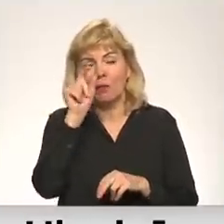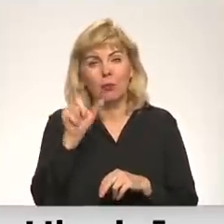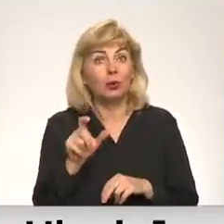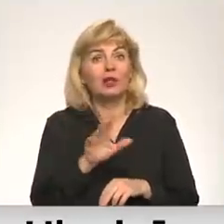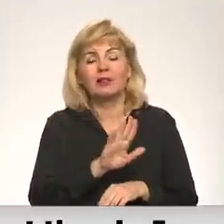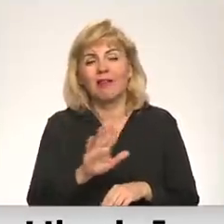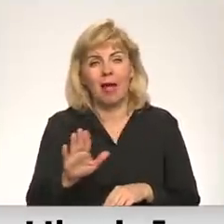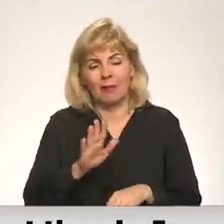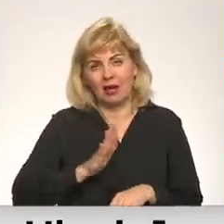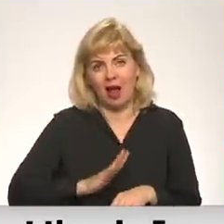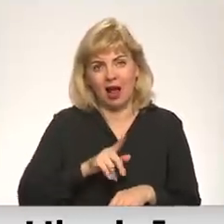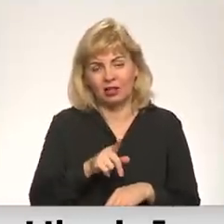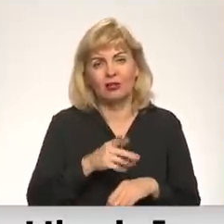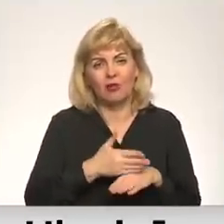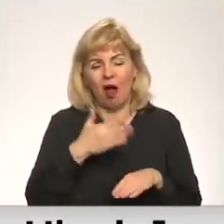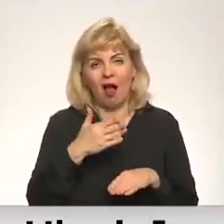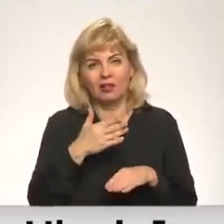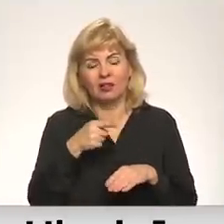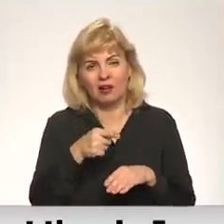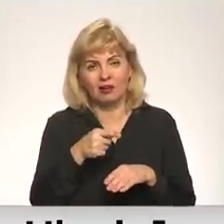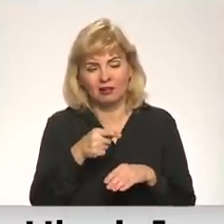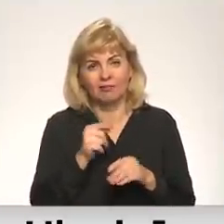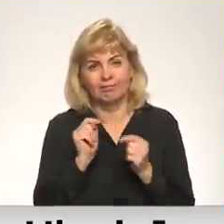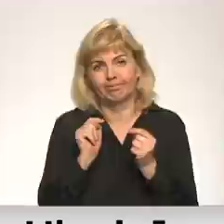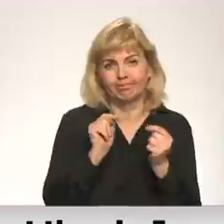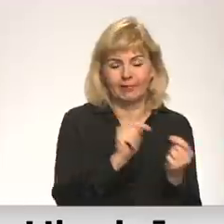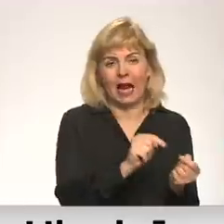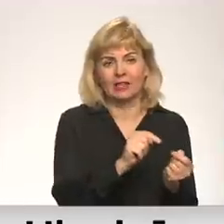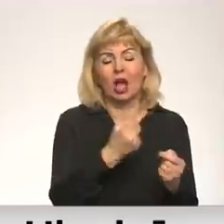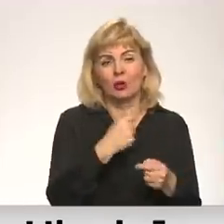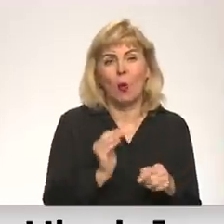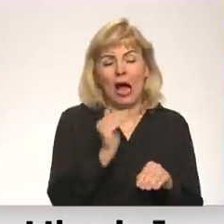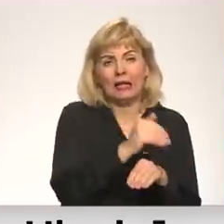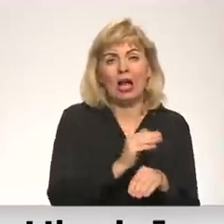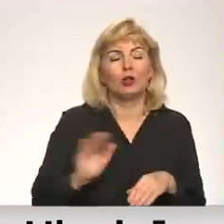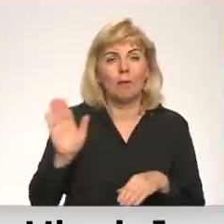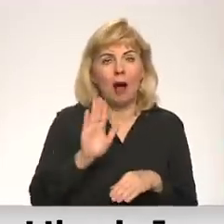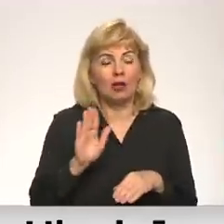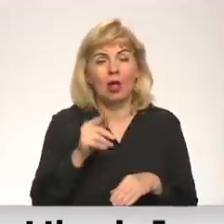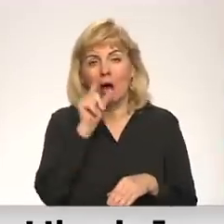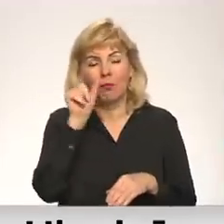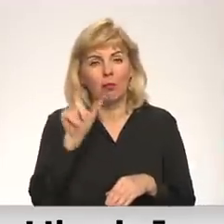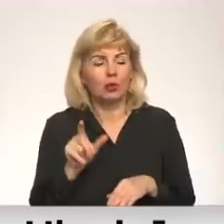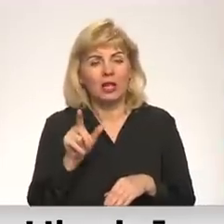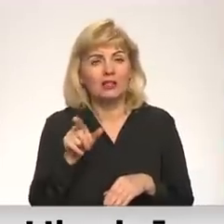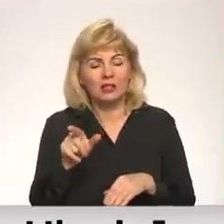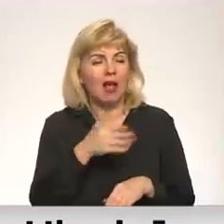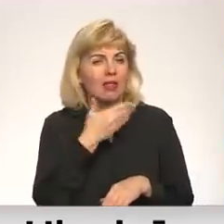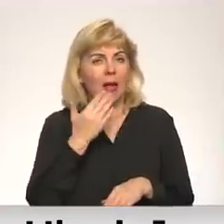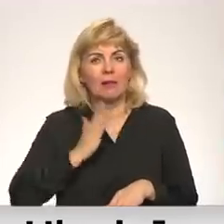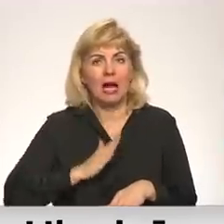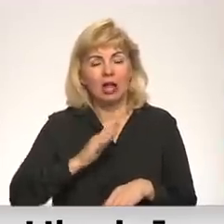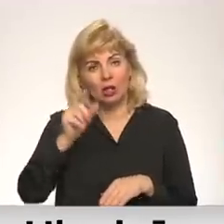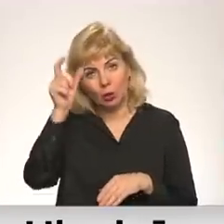gaidījis šādu asu reakciju no rietumu pasaules. Es nedomāju, ka Putins bija gaidījis arī Turcijas